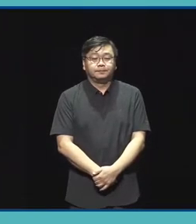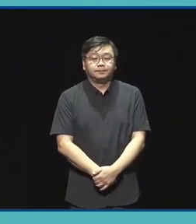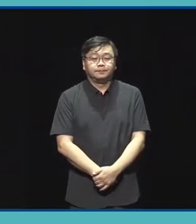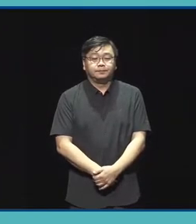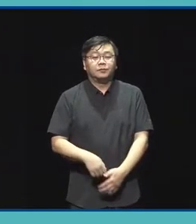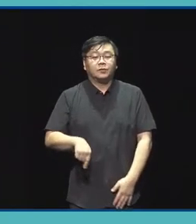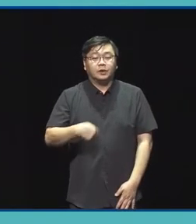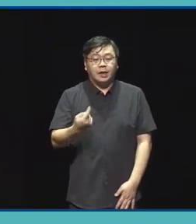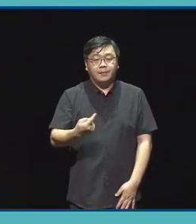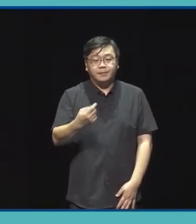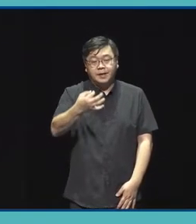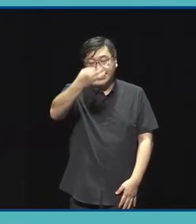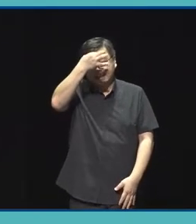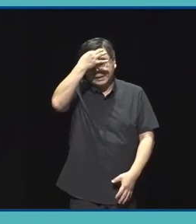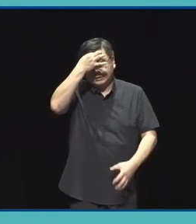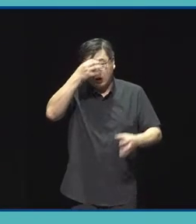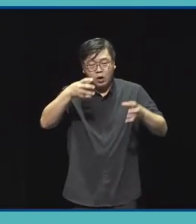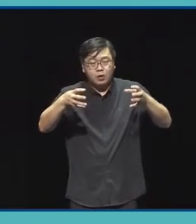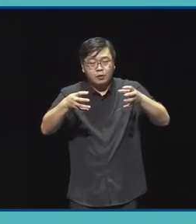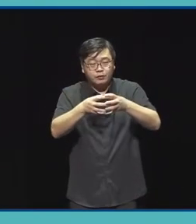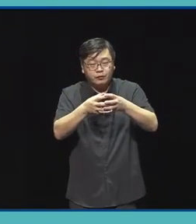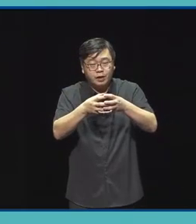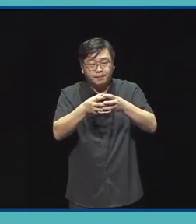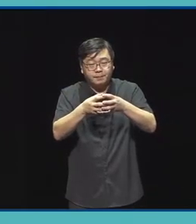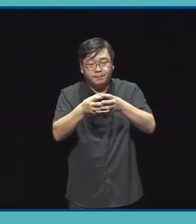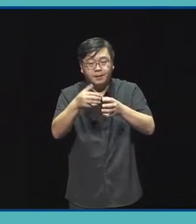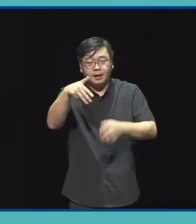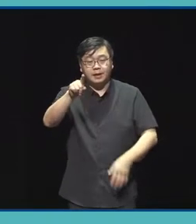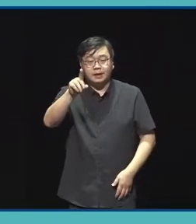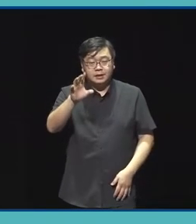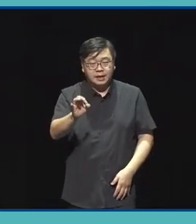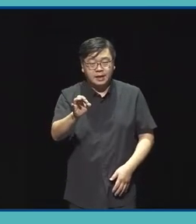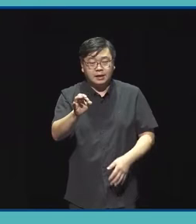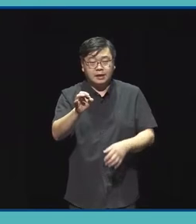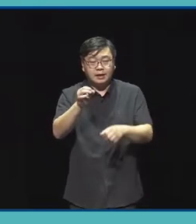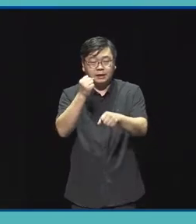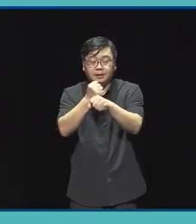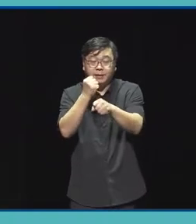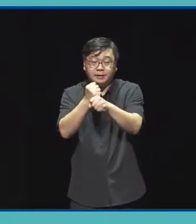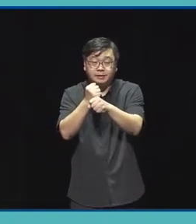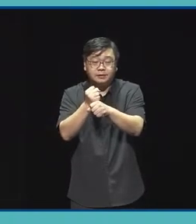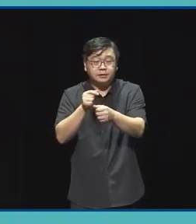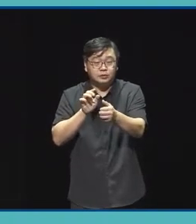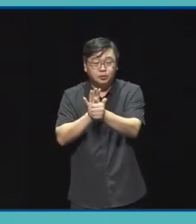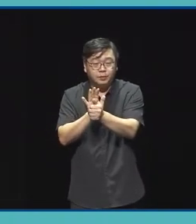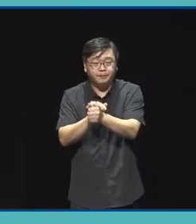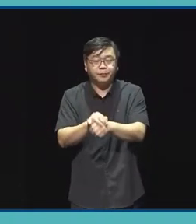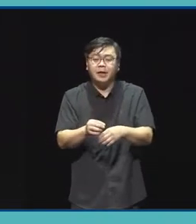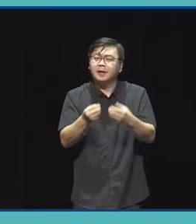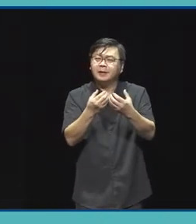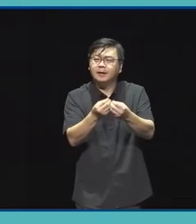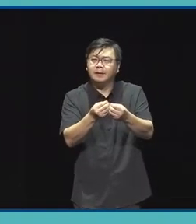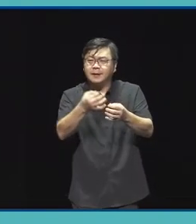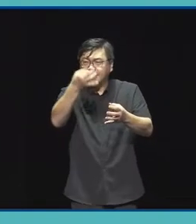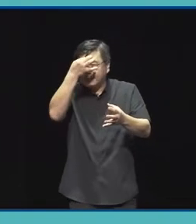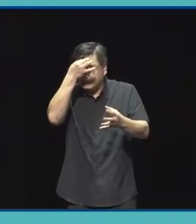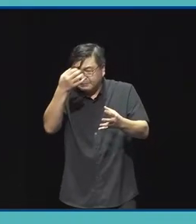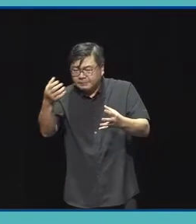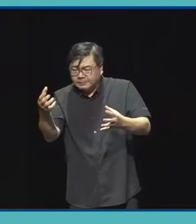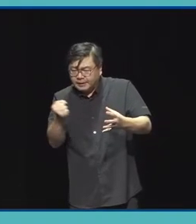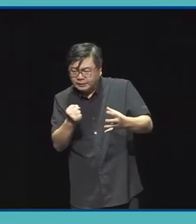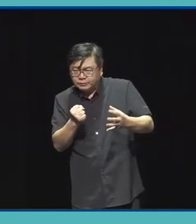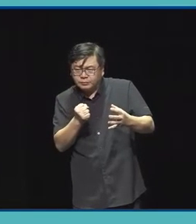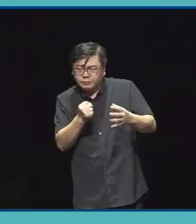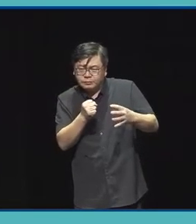다음은 저희 기술융합 창 제작 사업입니다 이 사업은 기획사업과 다르게 완성형 단계의 작품을 창작하고